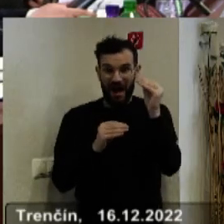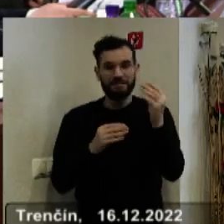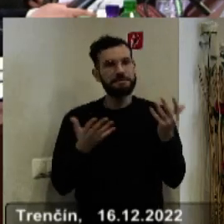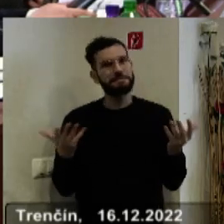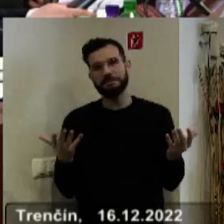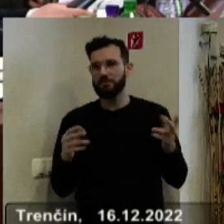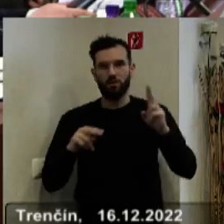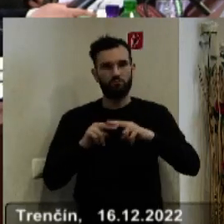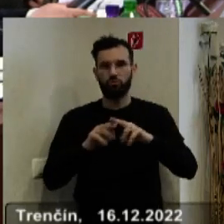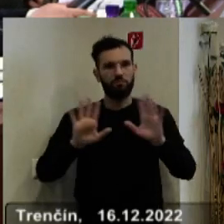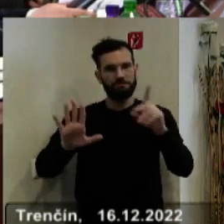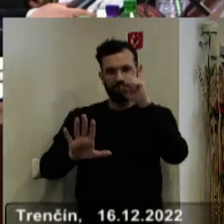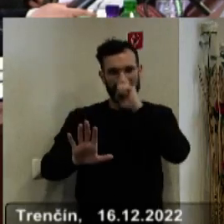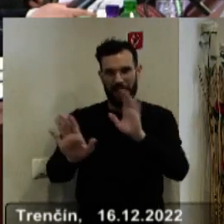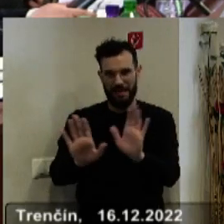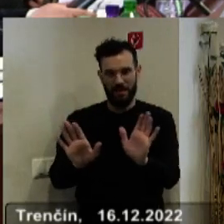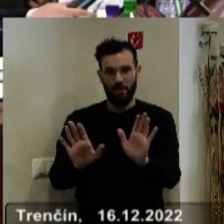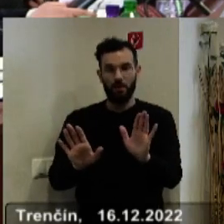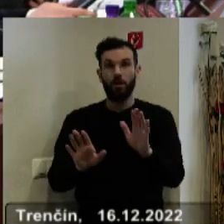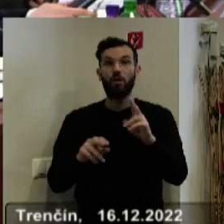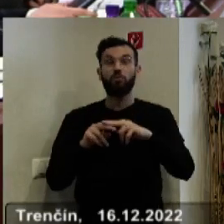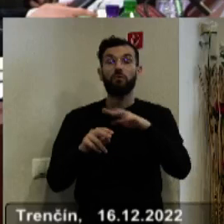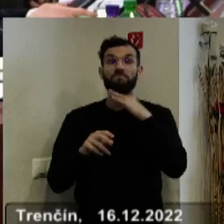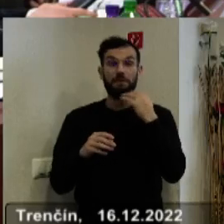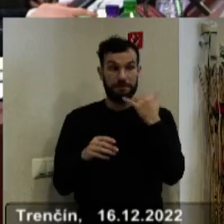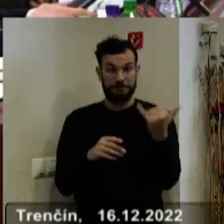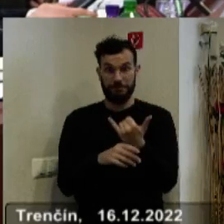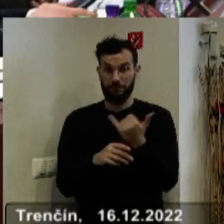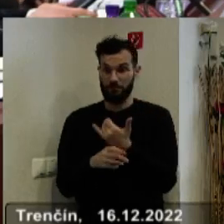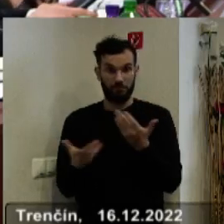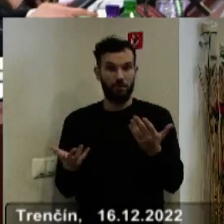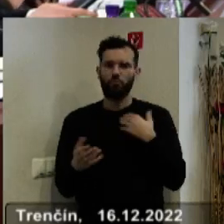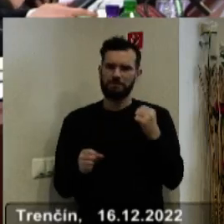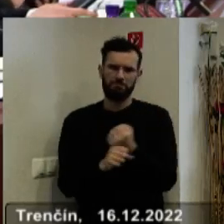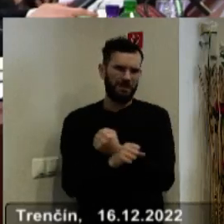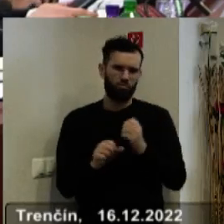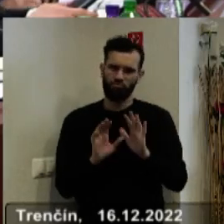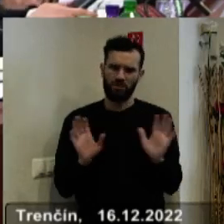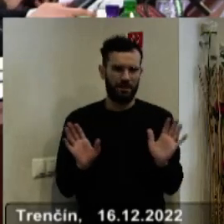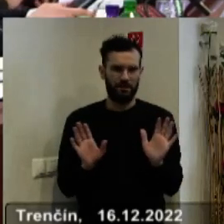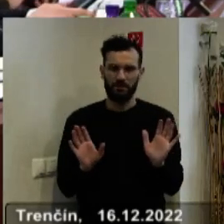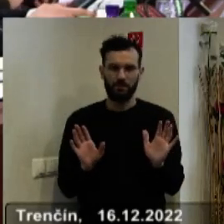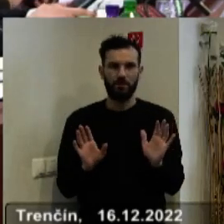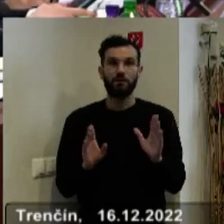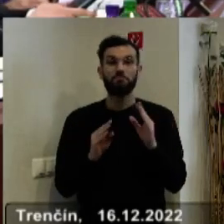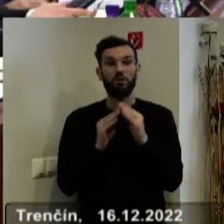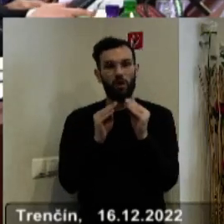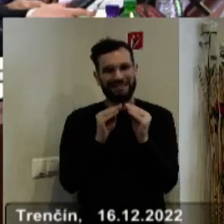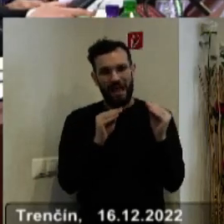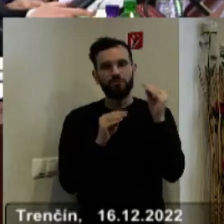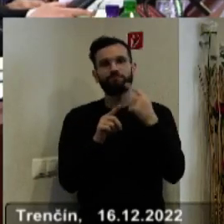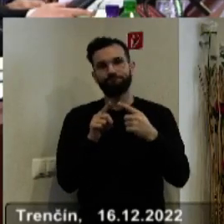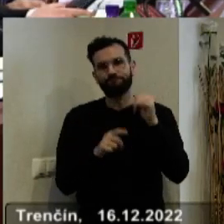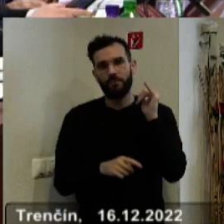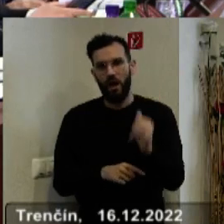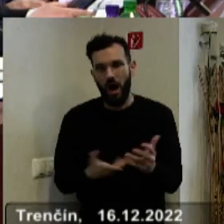obratí v zlom v tom, že budeme mať strašne veľa pohľada a to je potom zbytočné, takže nejakému navýšeniu nie došlo o